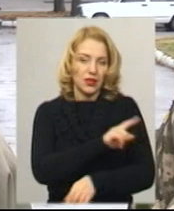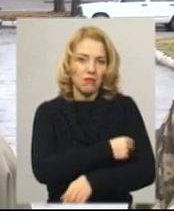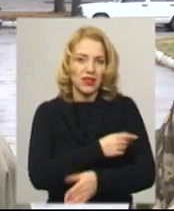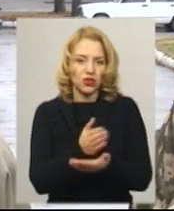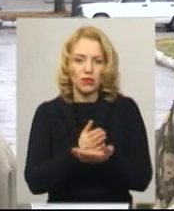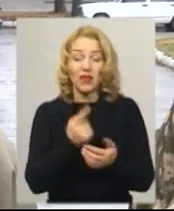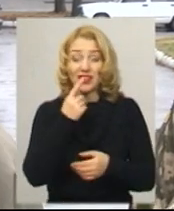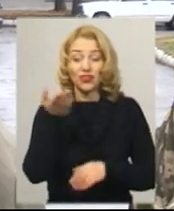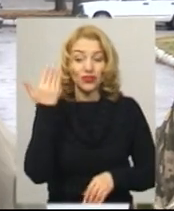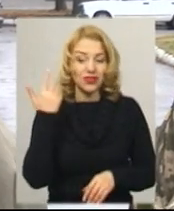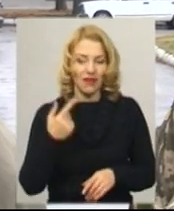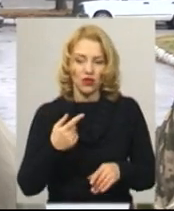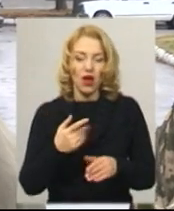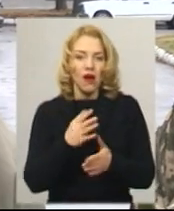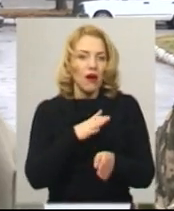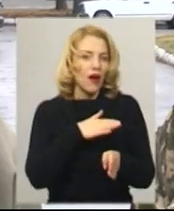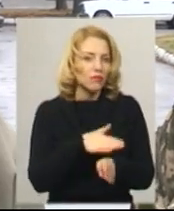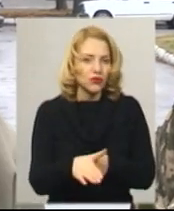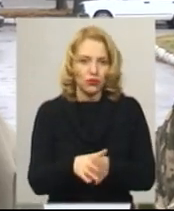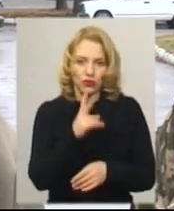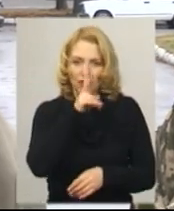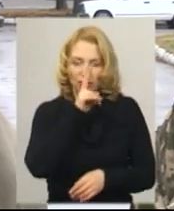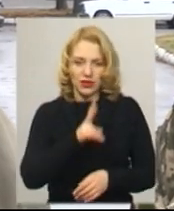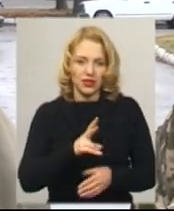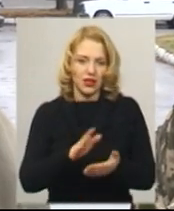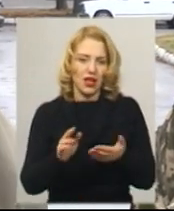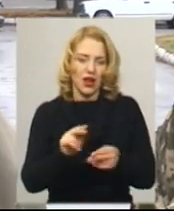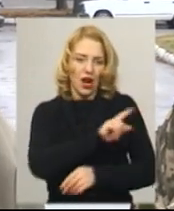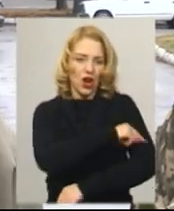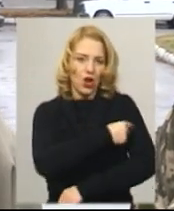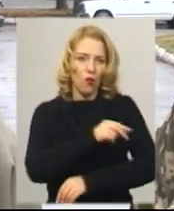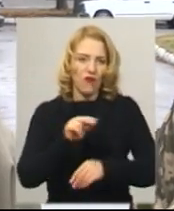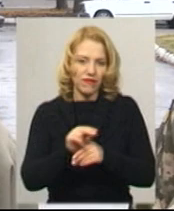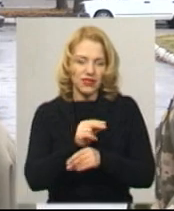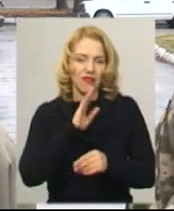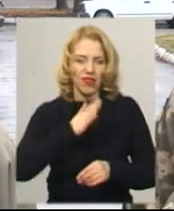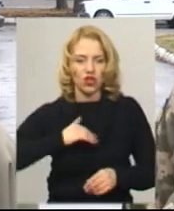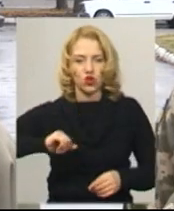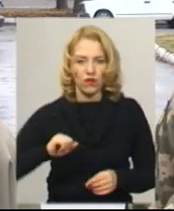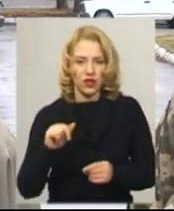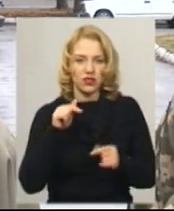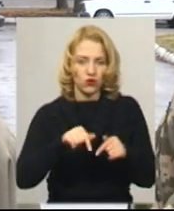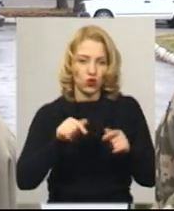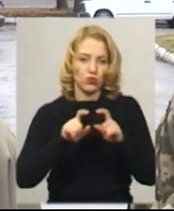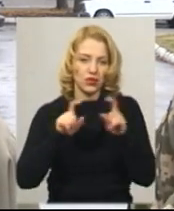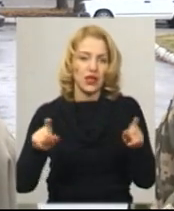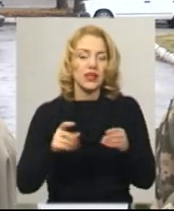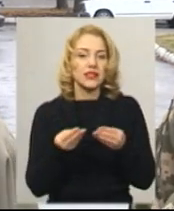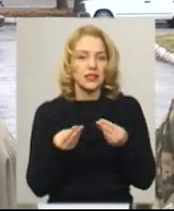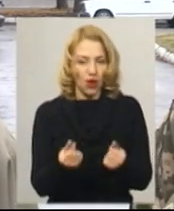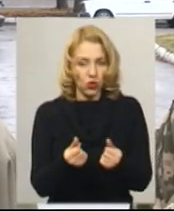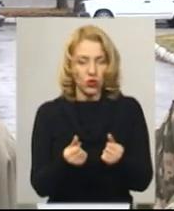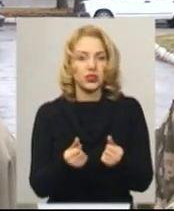безнадійно, ну, два місяці лікувався наш товариш. Лікувався там за певні кошти